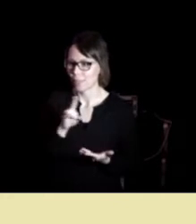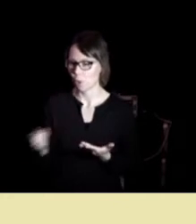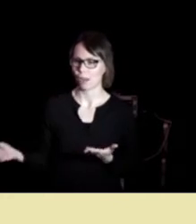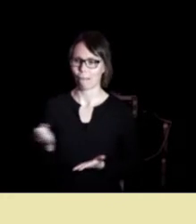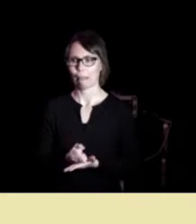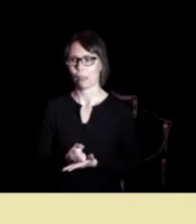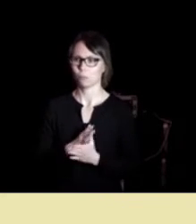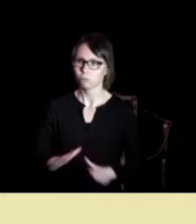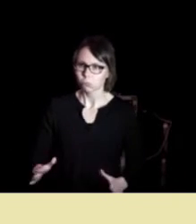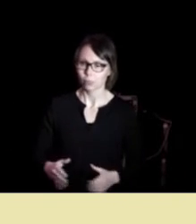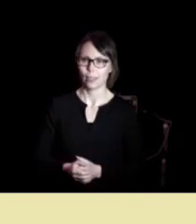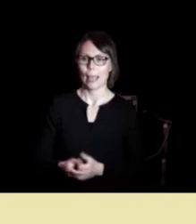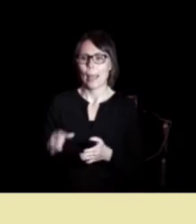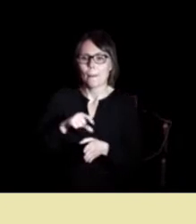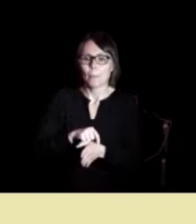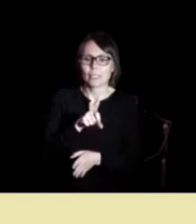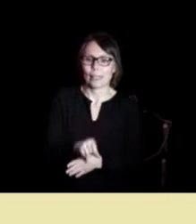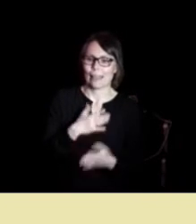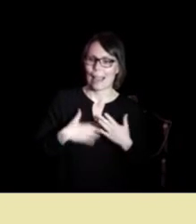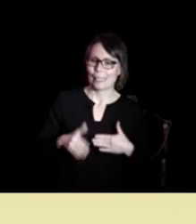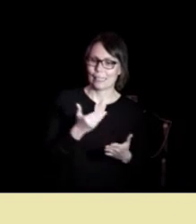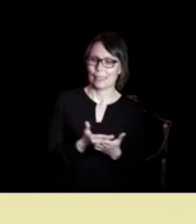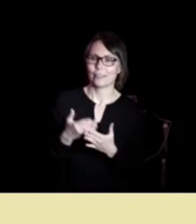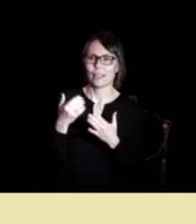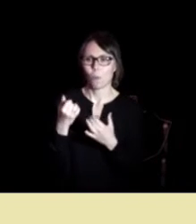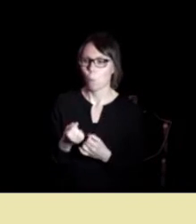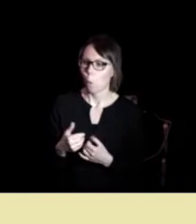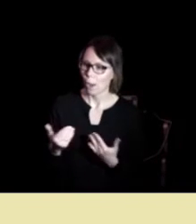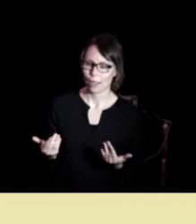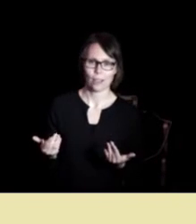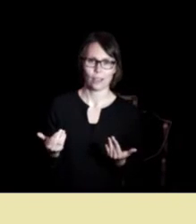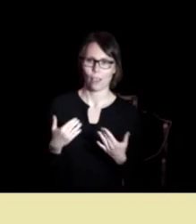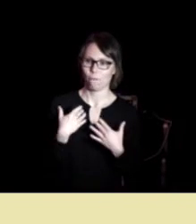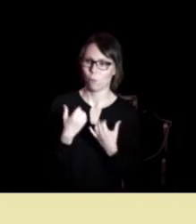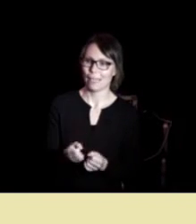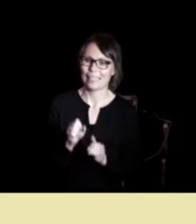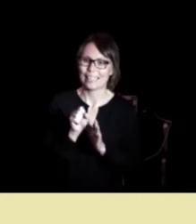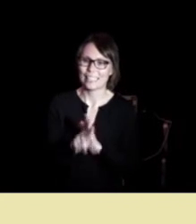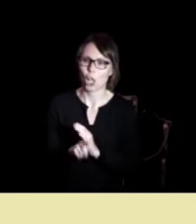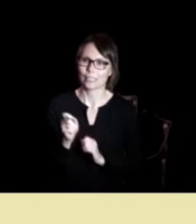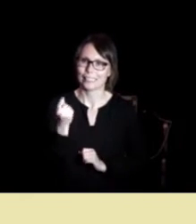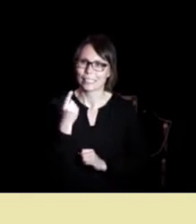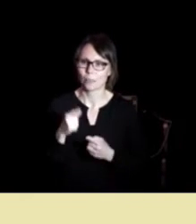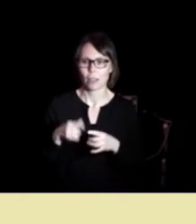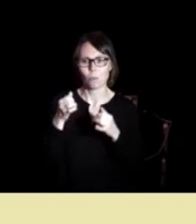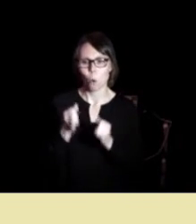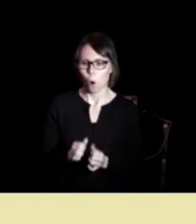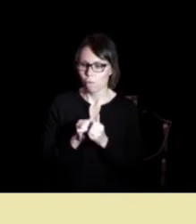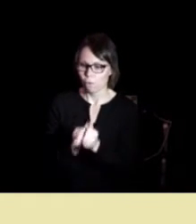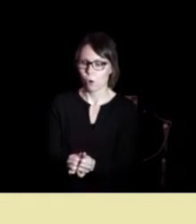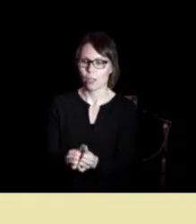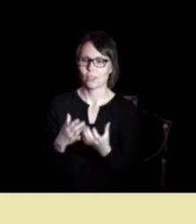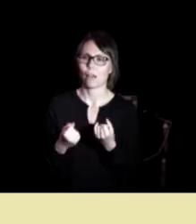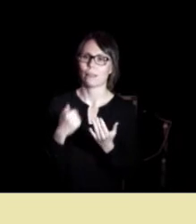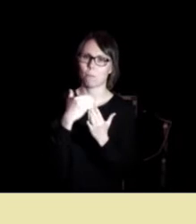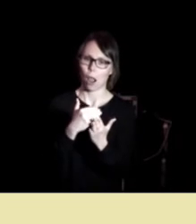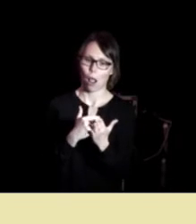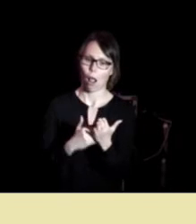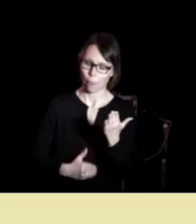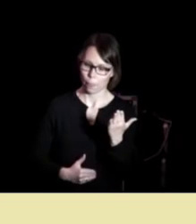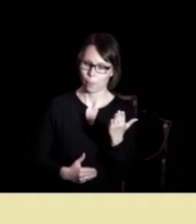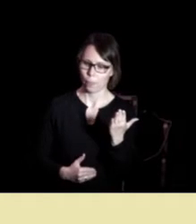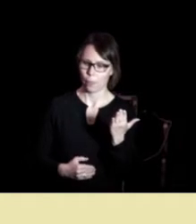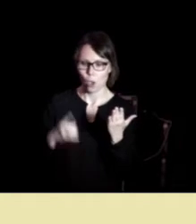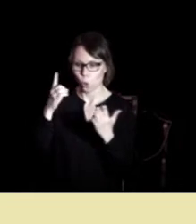vedtas pasientenes helsetjeneste må ikke forbli et salgstriks men det må følges av en plan det